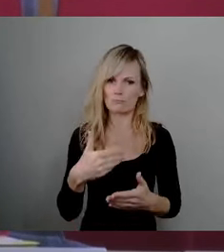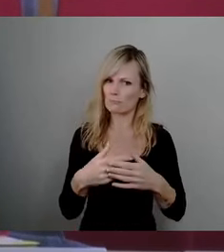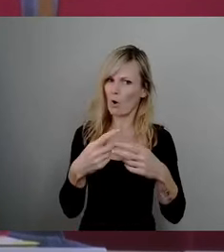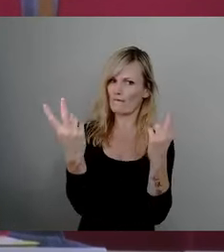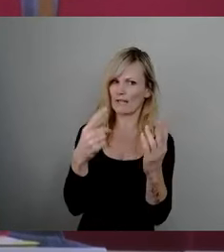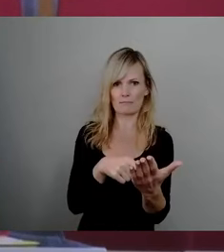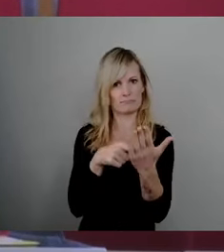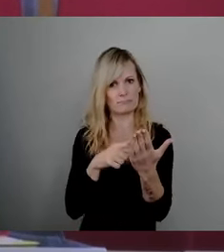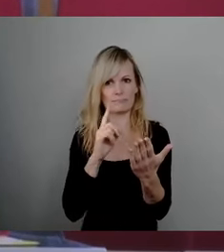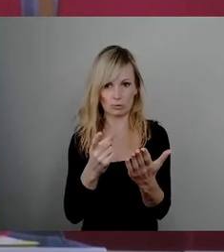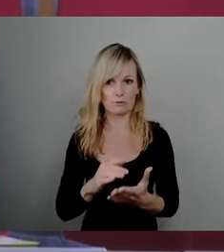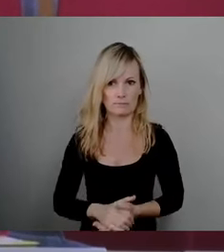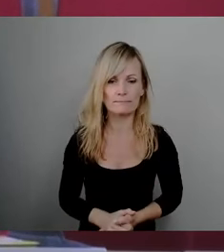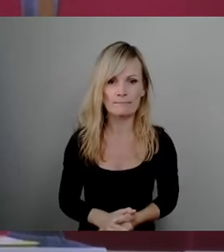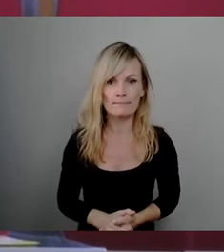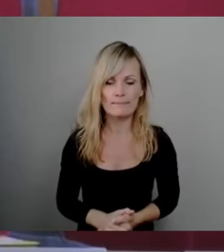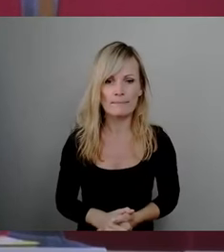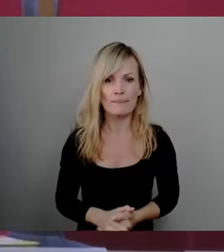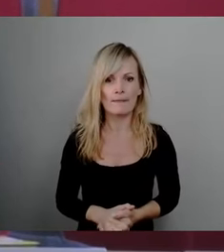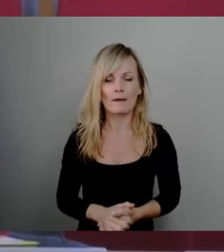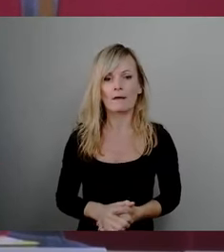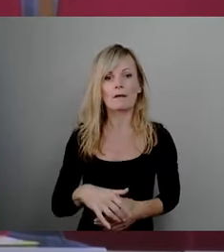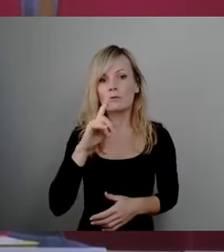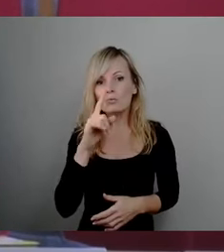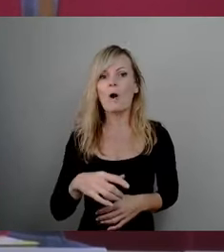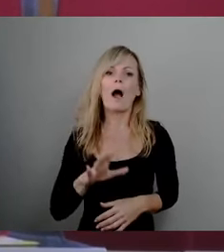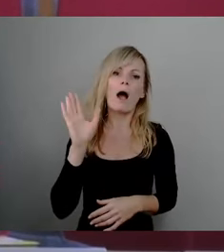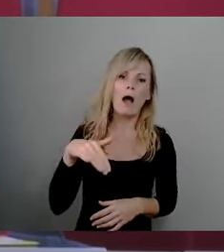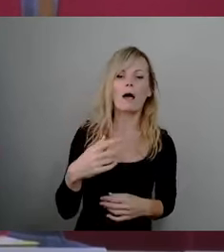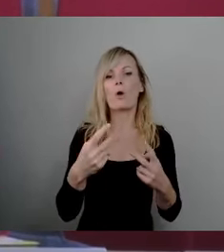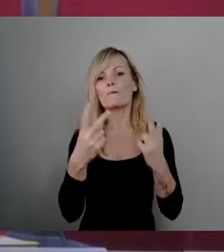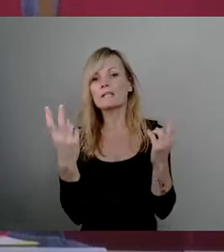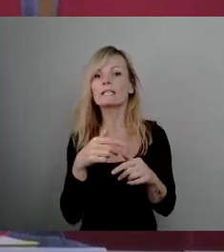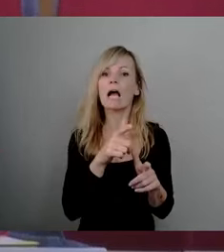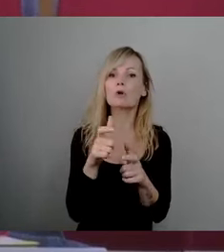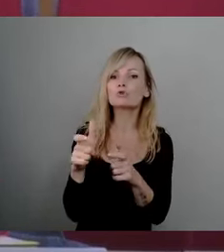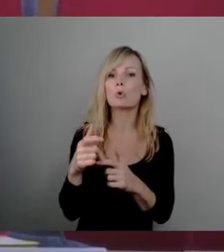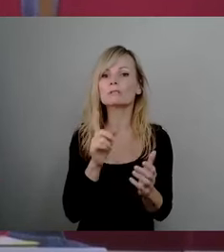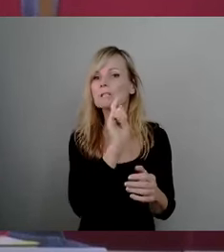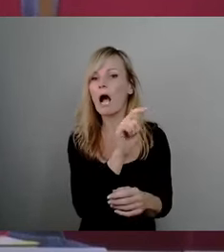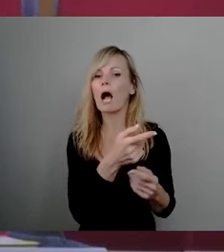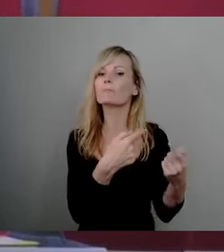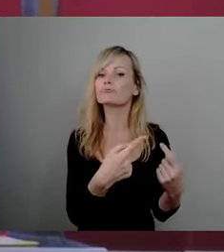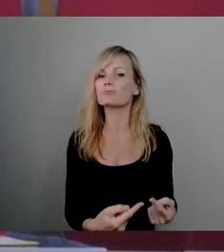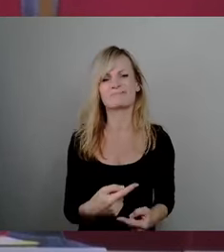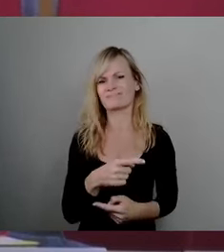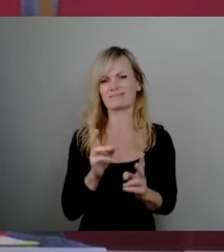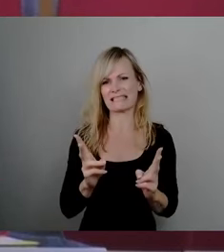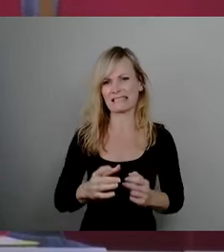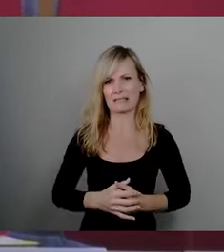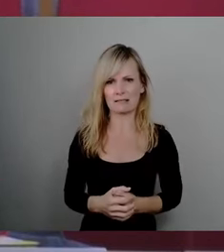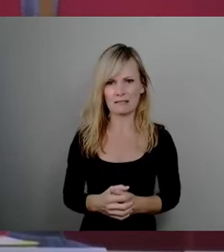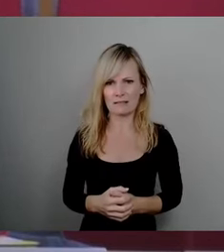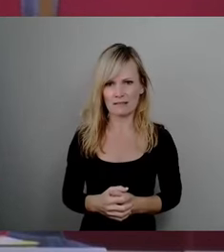Und der Verweis nur auf den öffentlichen Ausschuss oder so, ich glaube, das ist nicht der richtige Weg. Weil was nicht funktioniert, ist, dass